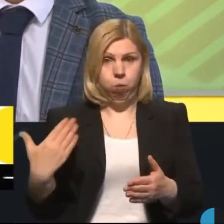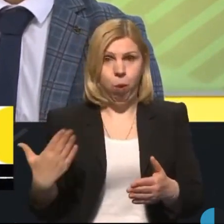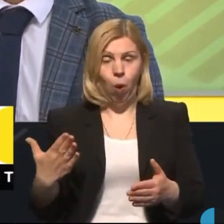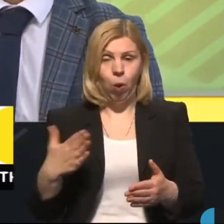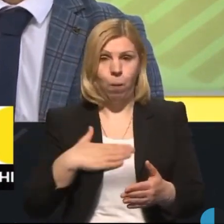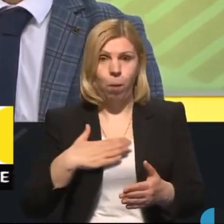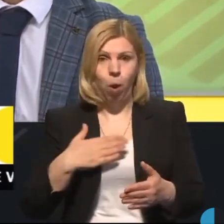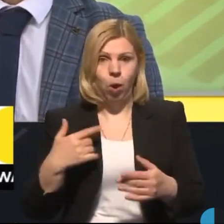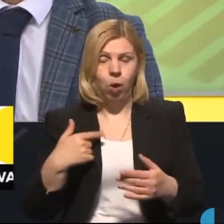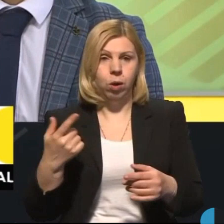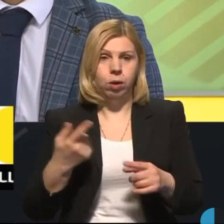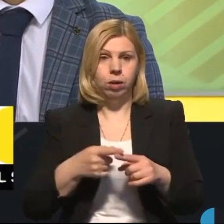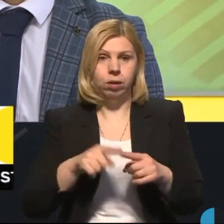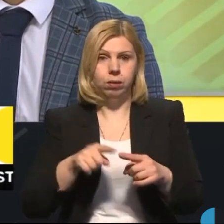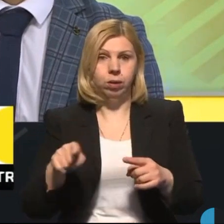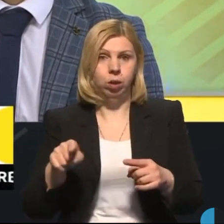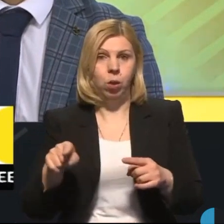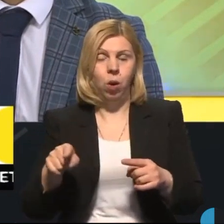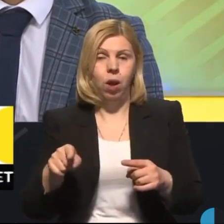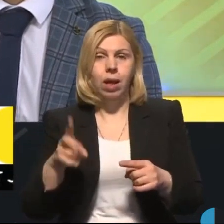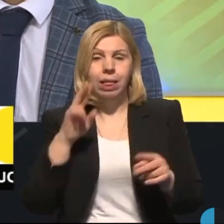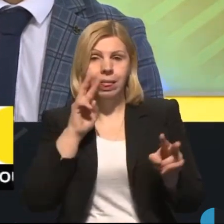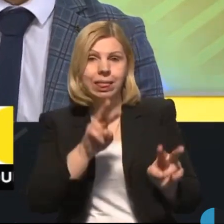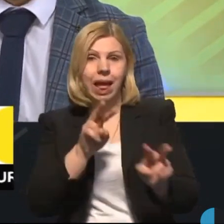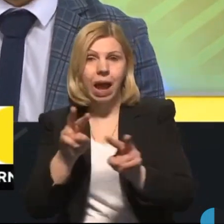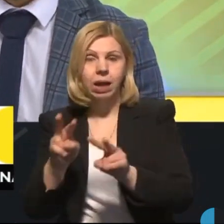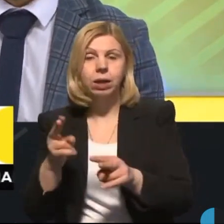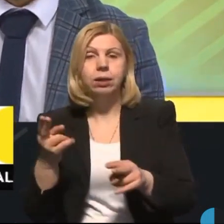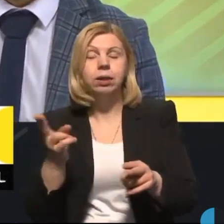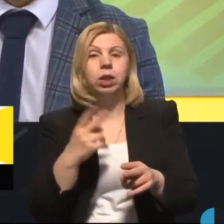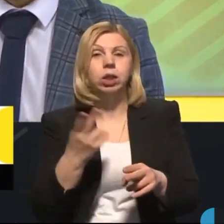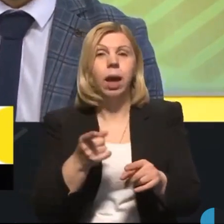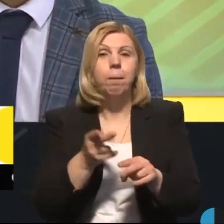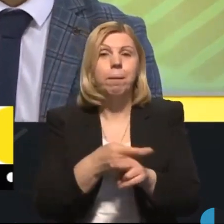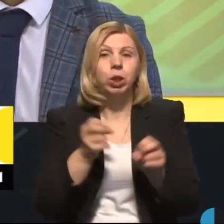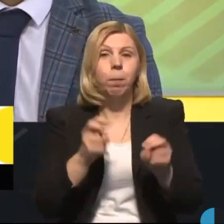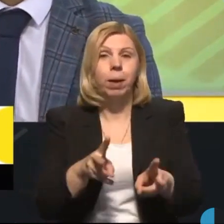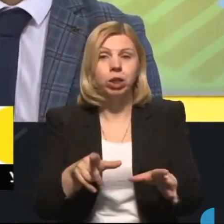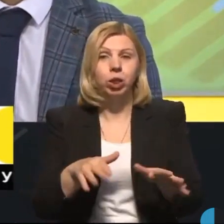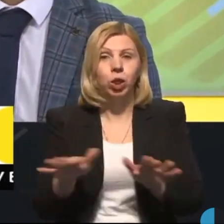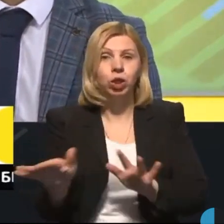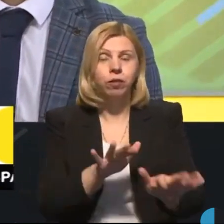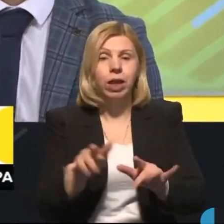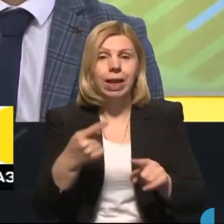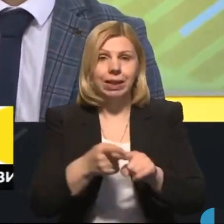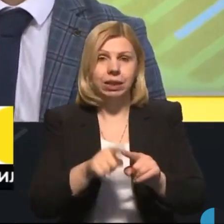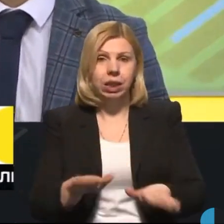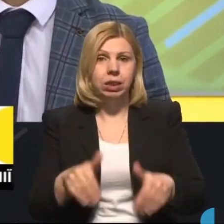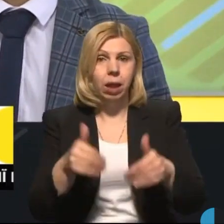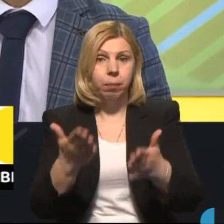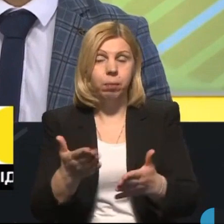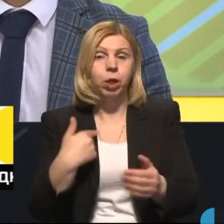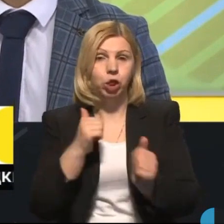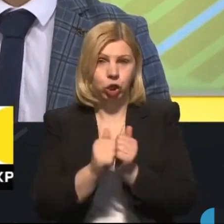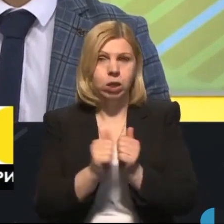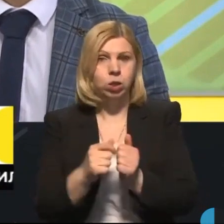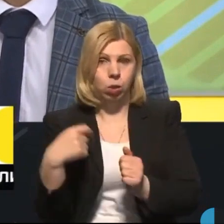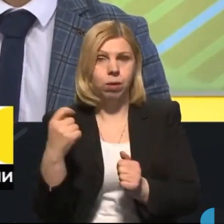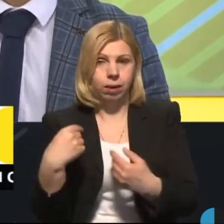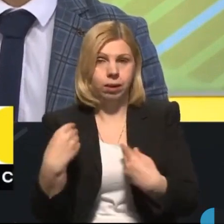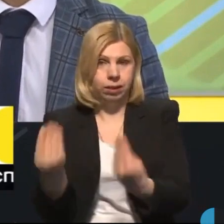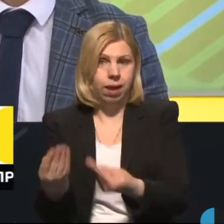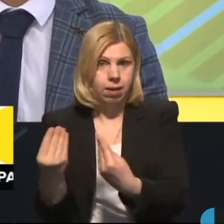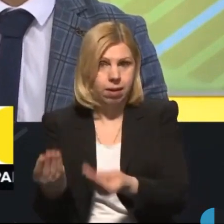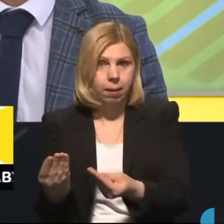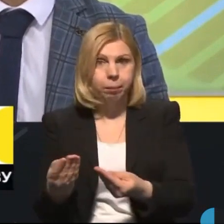з боку от саме нагляду за безпеку дорожнього руху, так ці пропозиції зачасту надаємо. Але